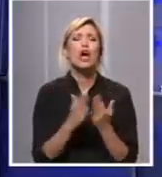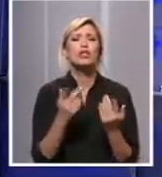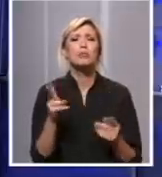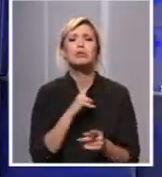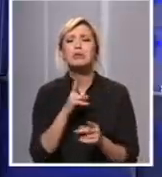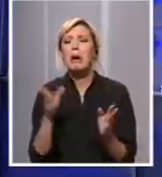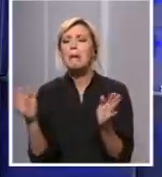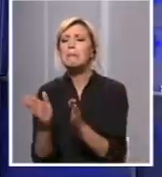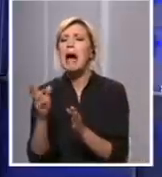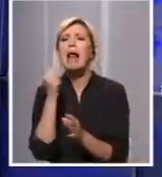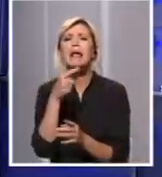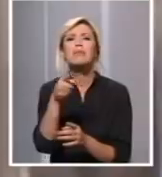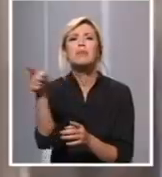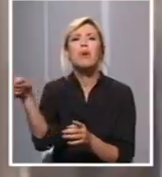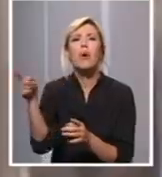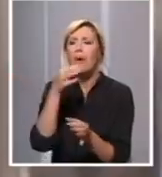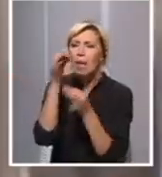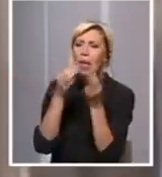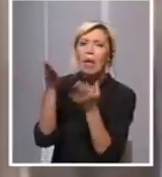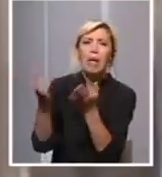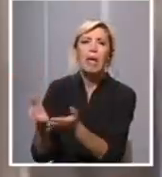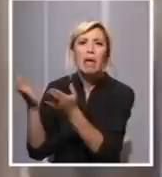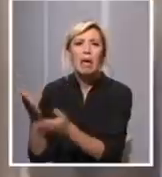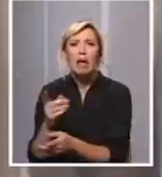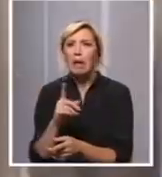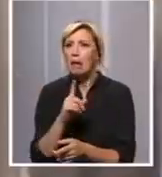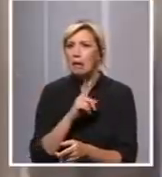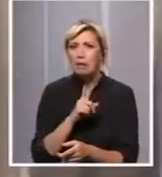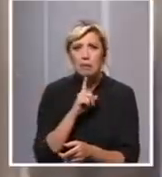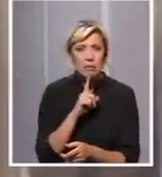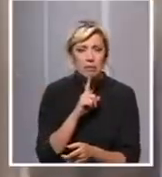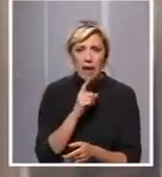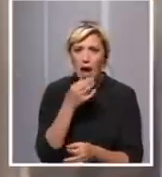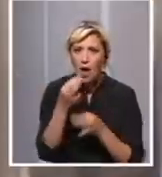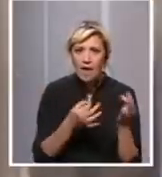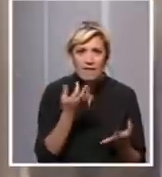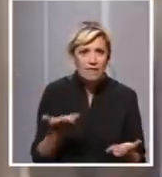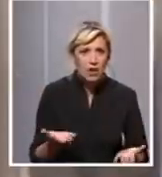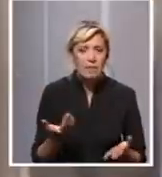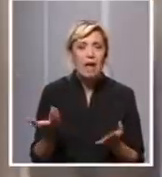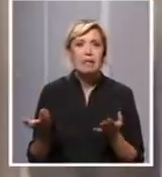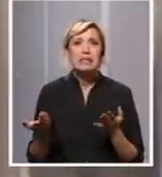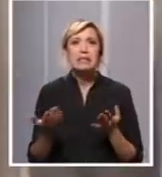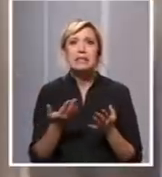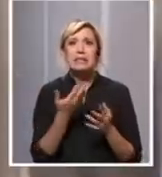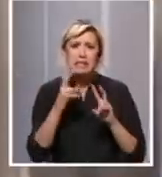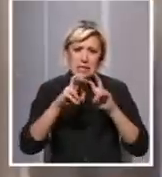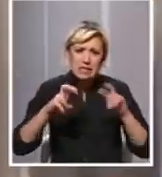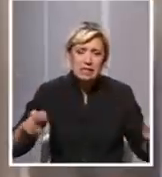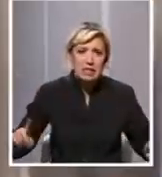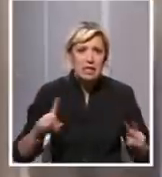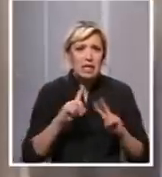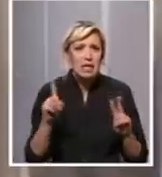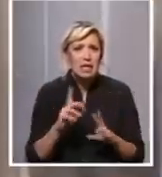rađeni na malom broju pacijenata bez dovoljnog follow-up-a, jednostavno nisu tako dizajnirane studije da iza njih mogu